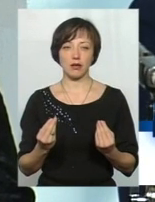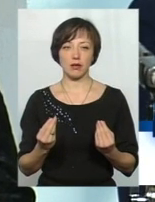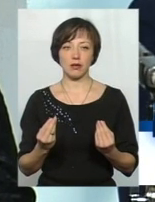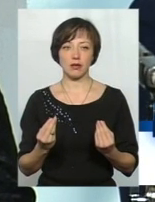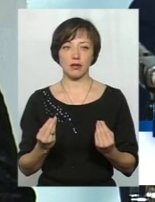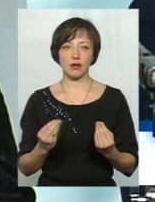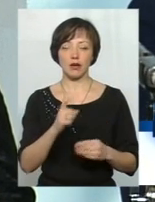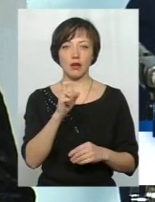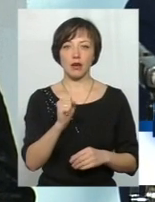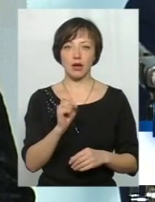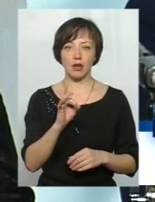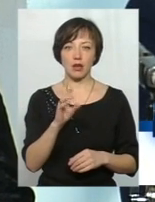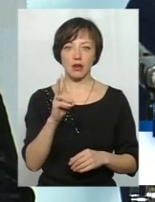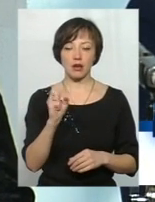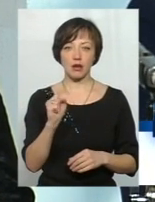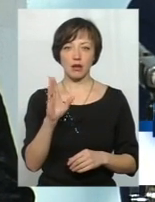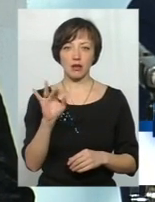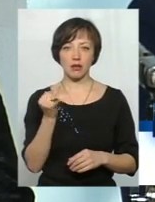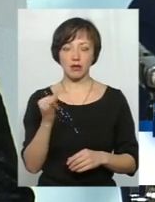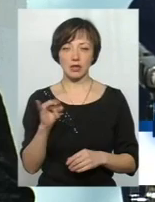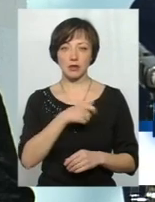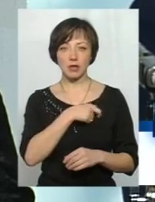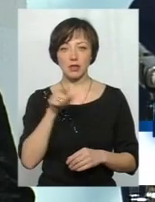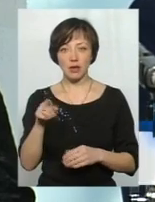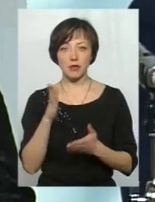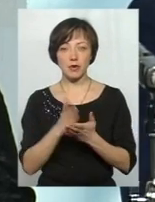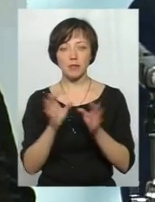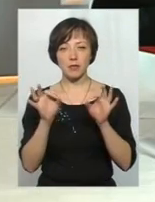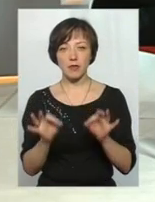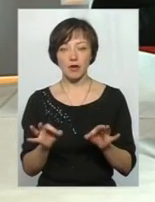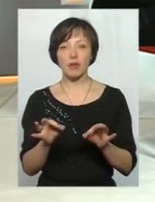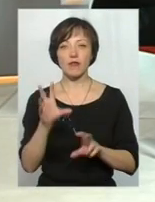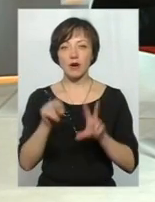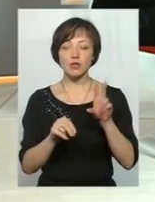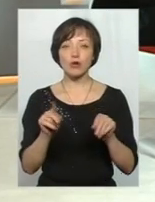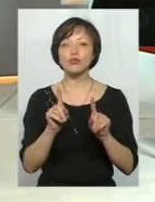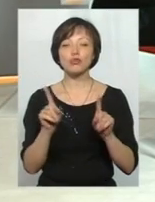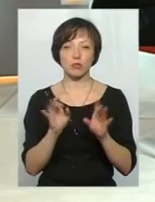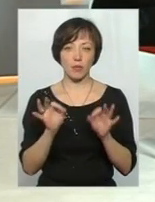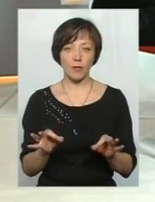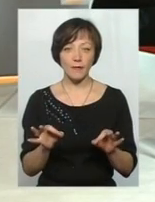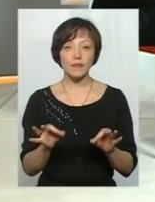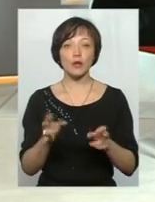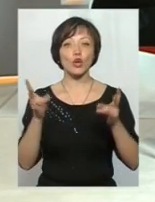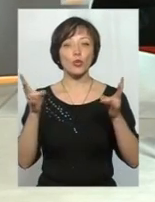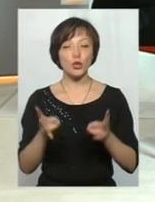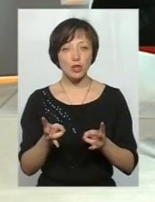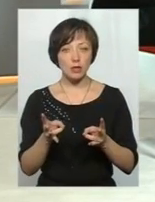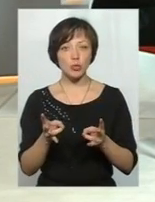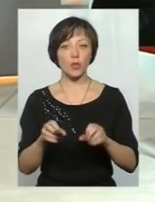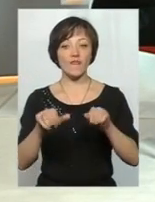Харкавого тут проявляється, і там є раціональне зерно. Раціональне зерно, я вважаю, тому, що потрібно